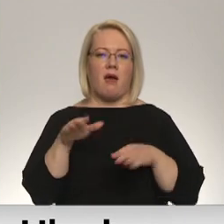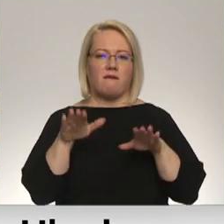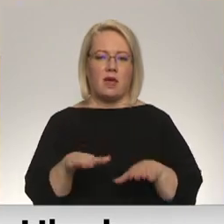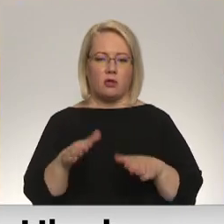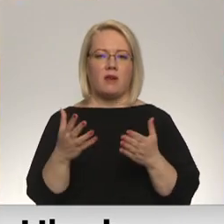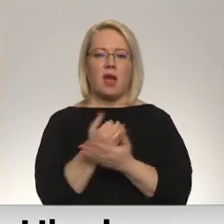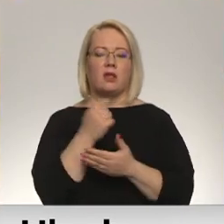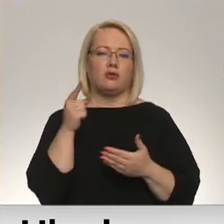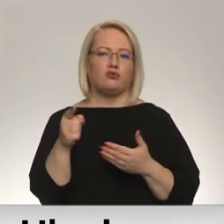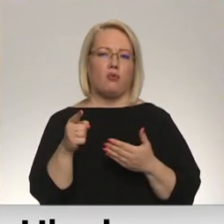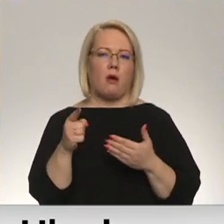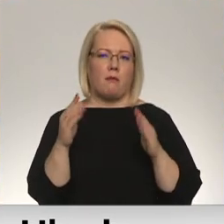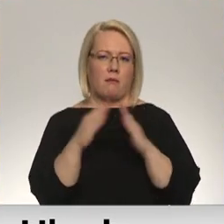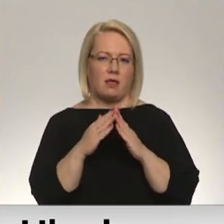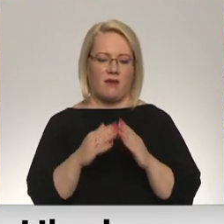atrast šo patvērumu.